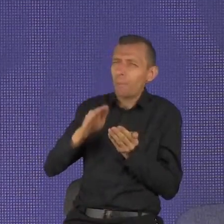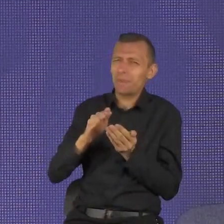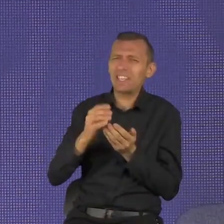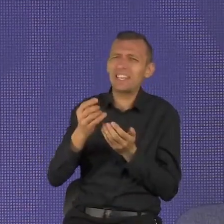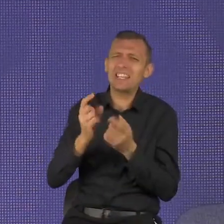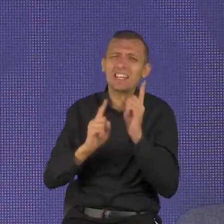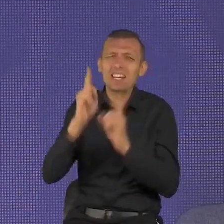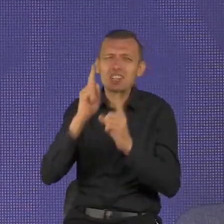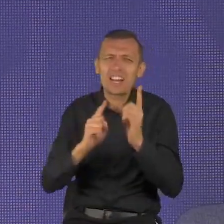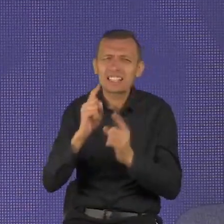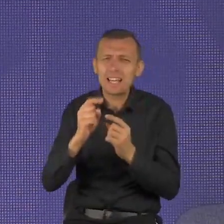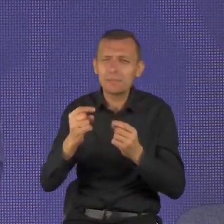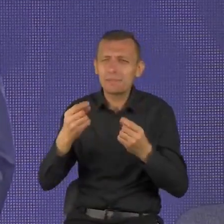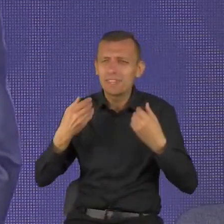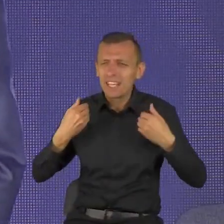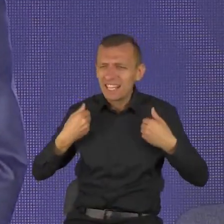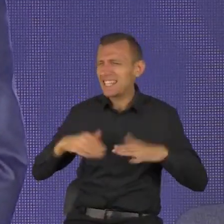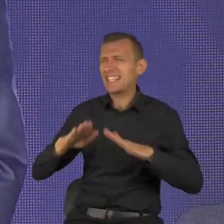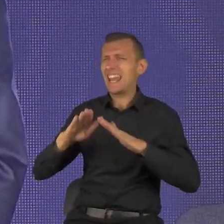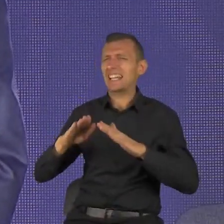i wtrącam się ze swoim zdaniem.